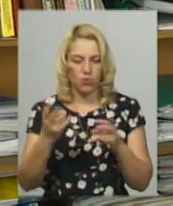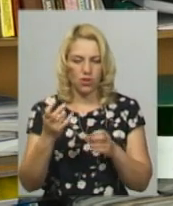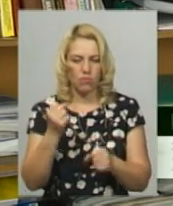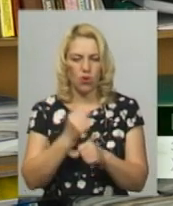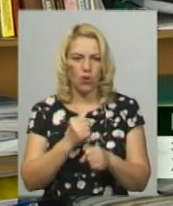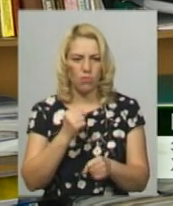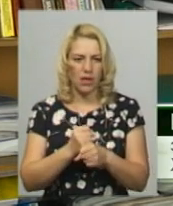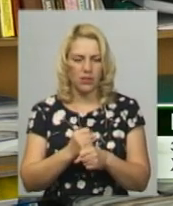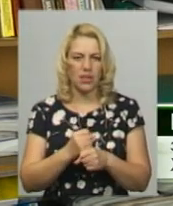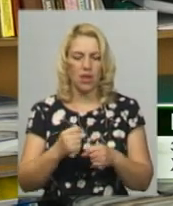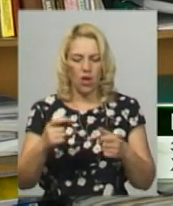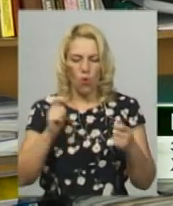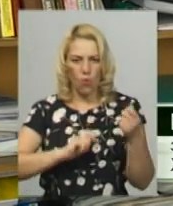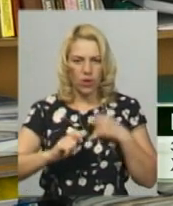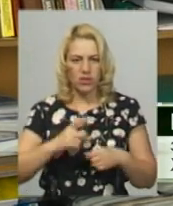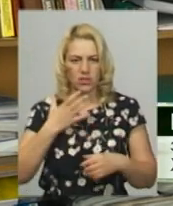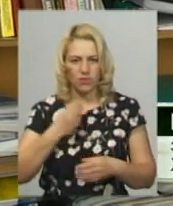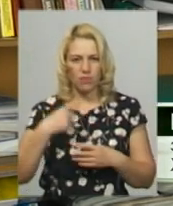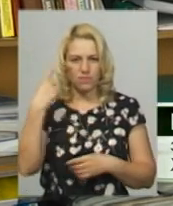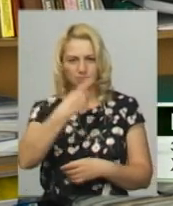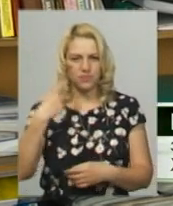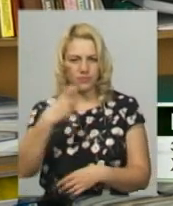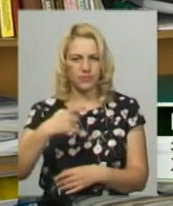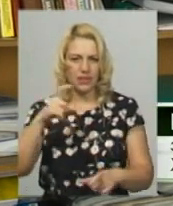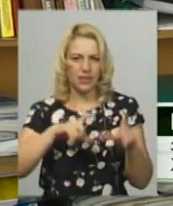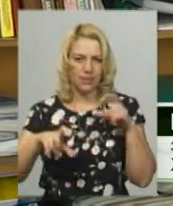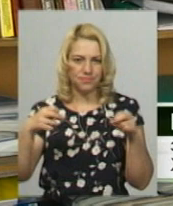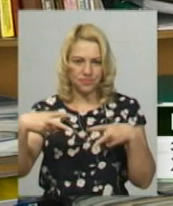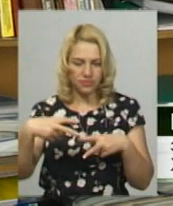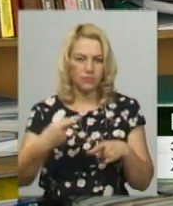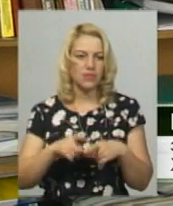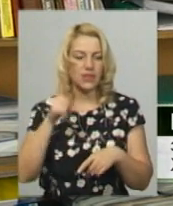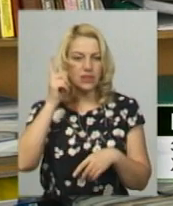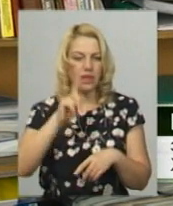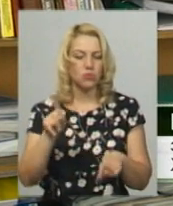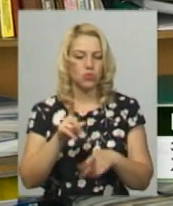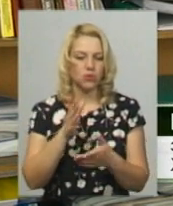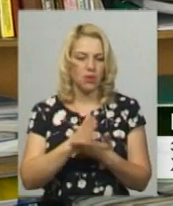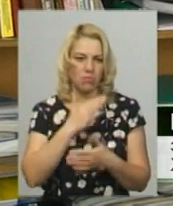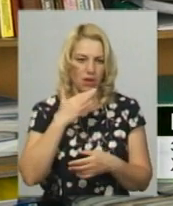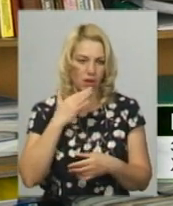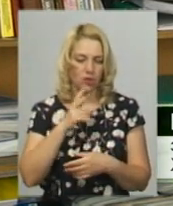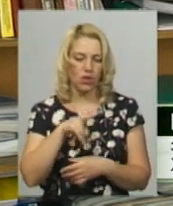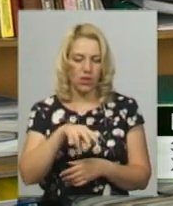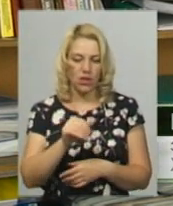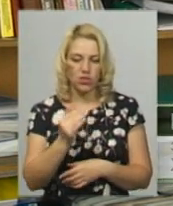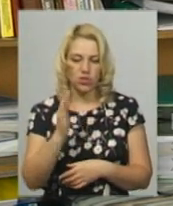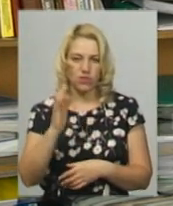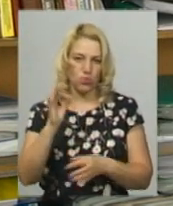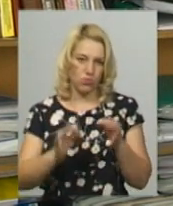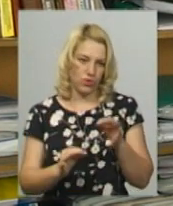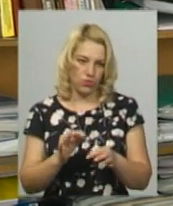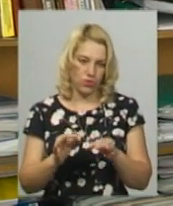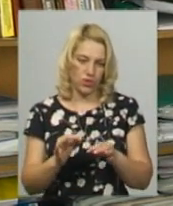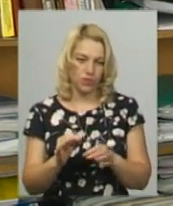одежу репелентами, знаючи, що велика кількість кліщів є зараз в природі. І